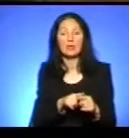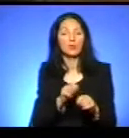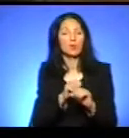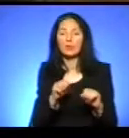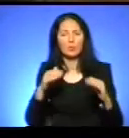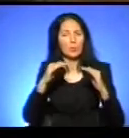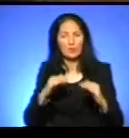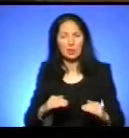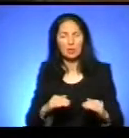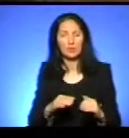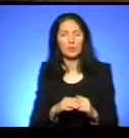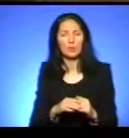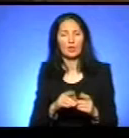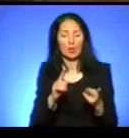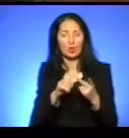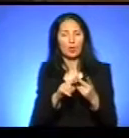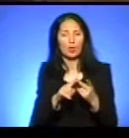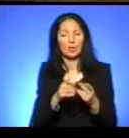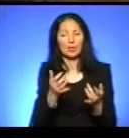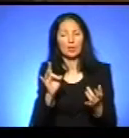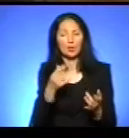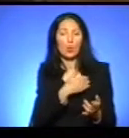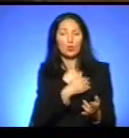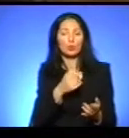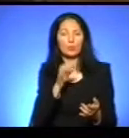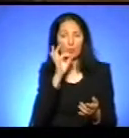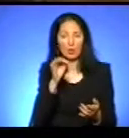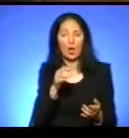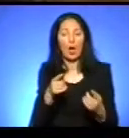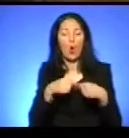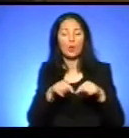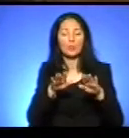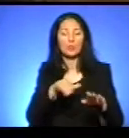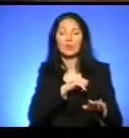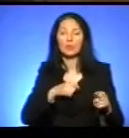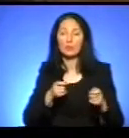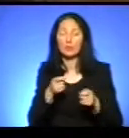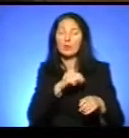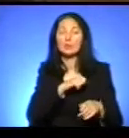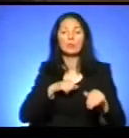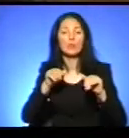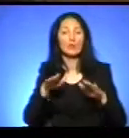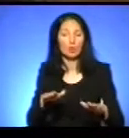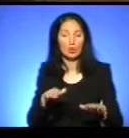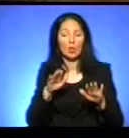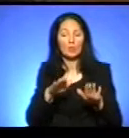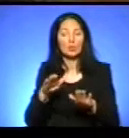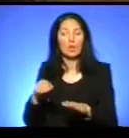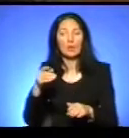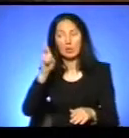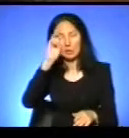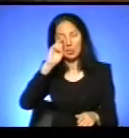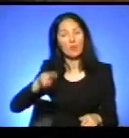норма. Друге, ще раз хочу наголосити, що органи місцевого самоврядування самі вирішують, і місцеві державні